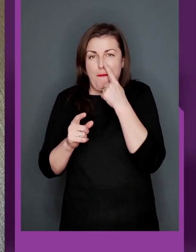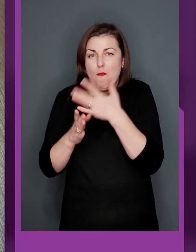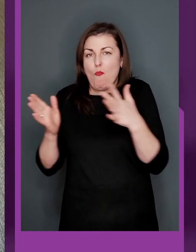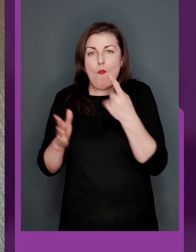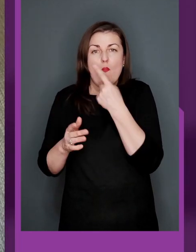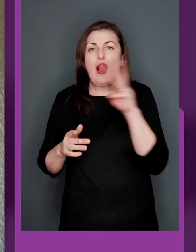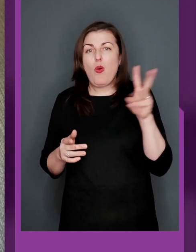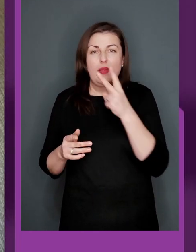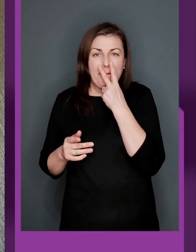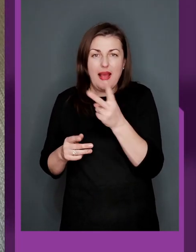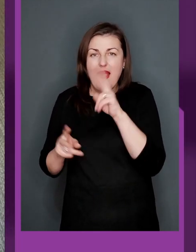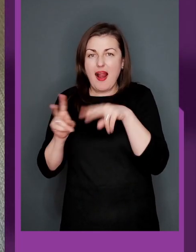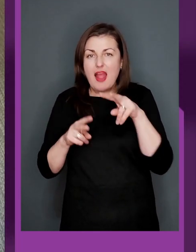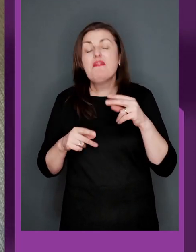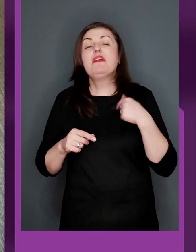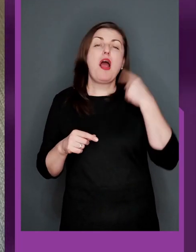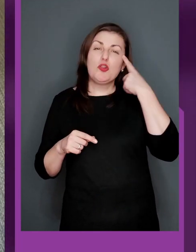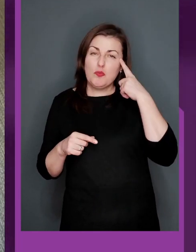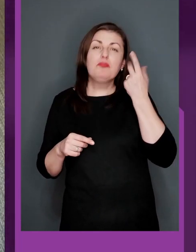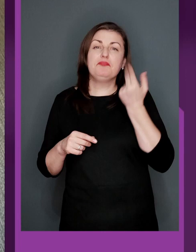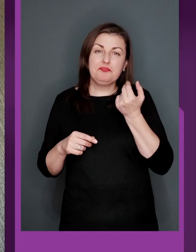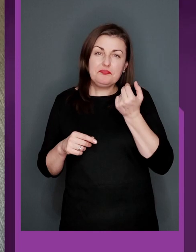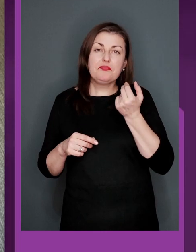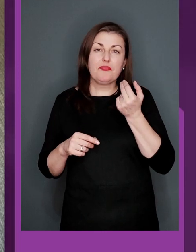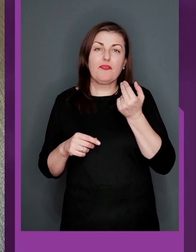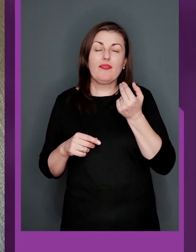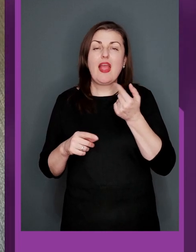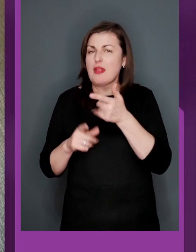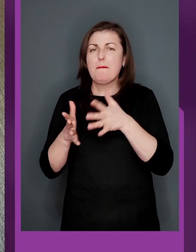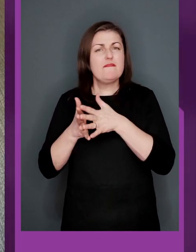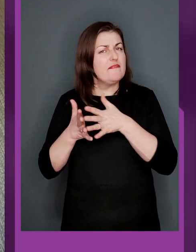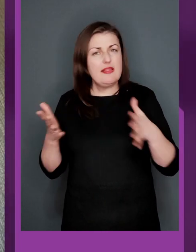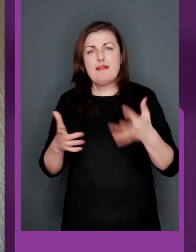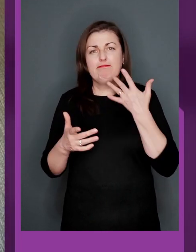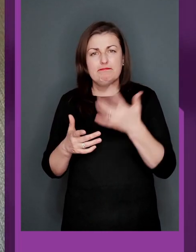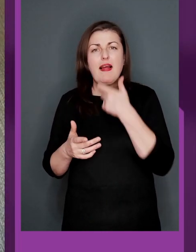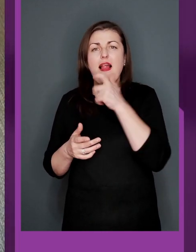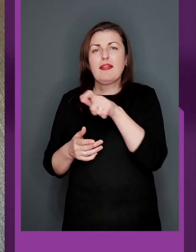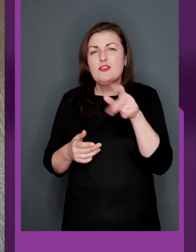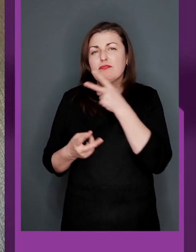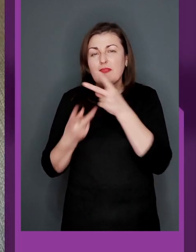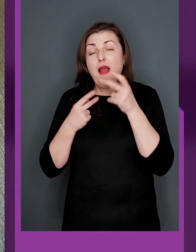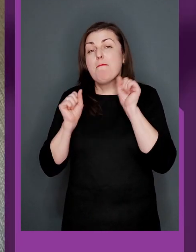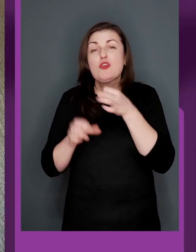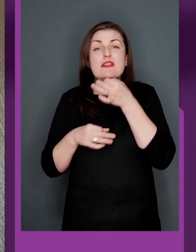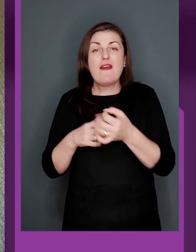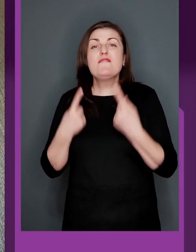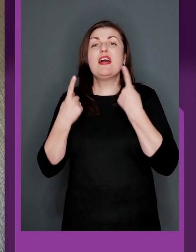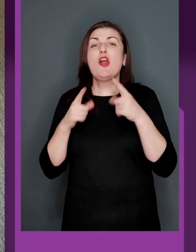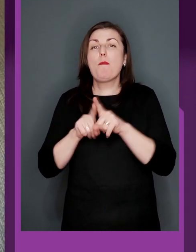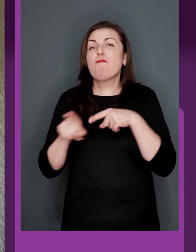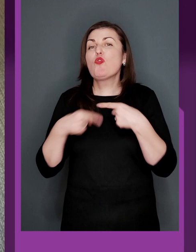там точно понад мільйон українців. Я думаю, так, більше, там, великий обсяг глядачів,